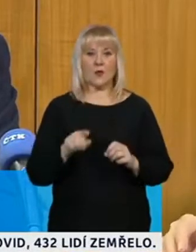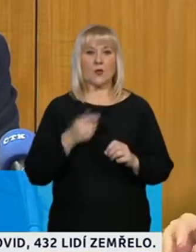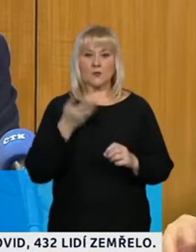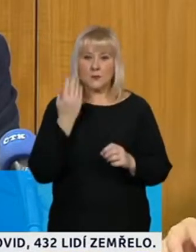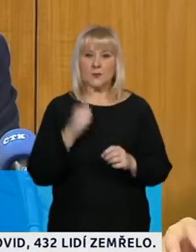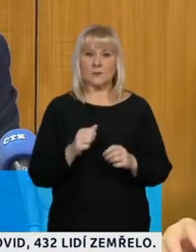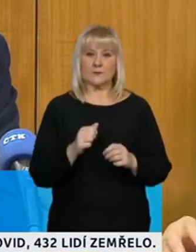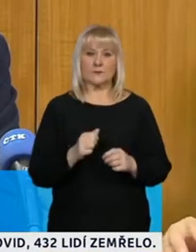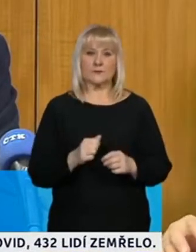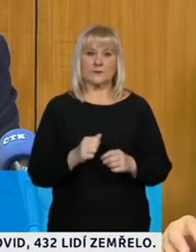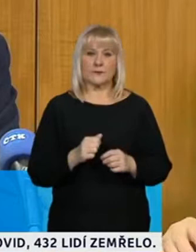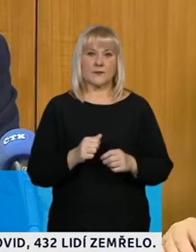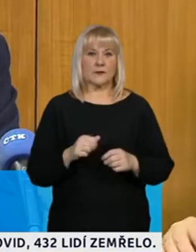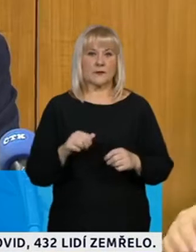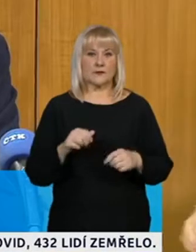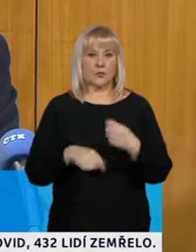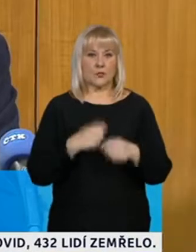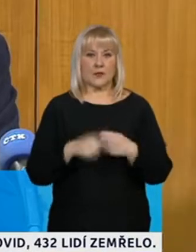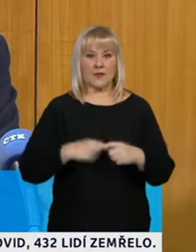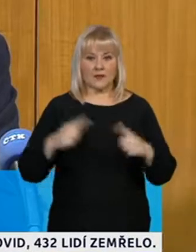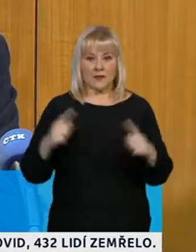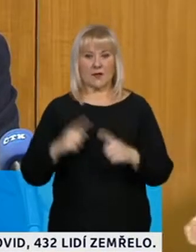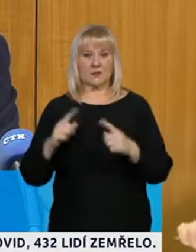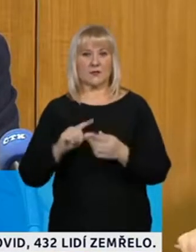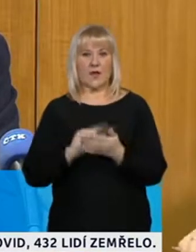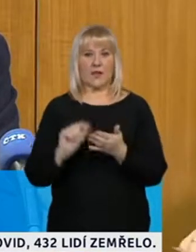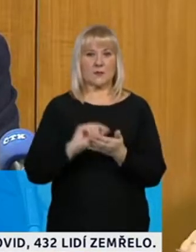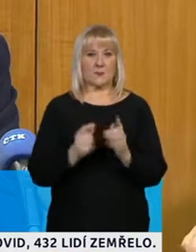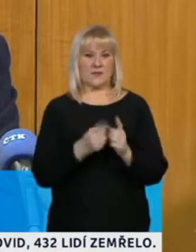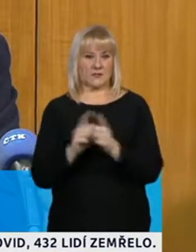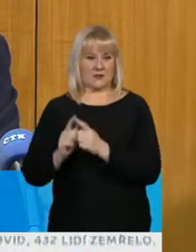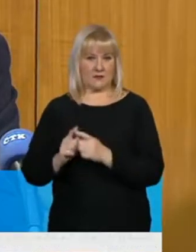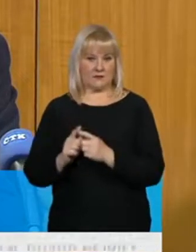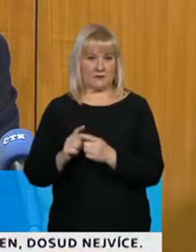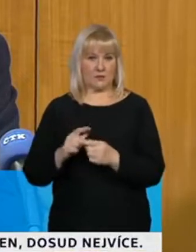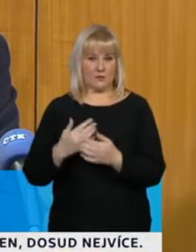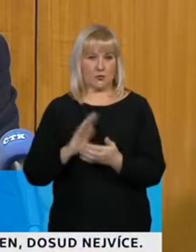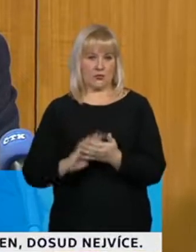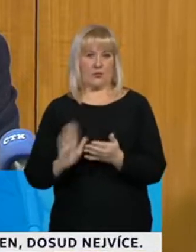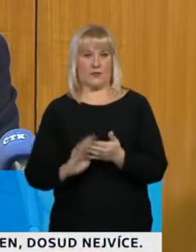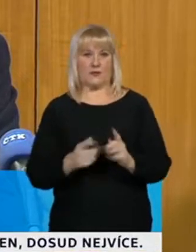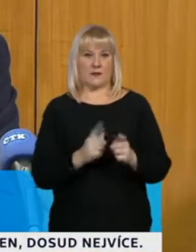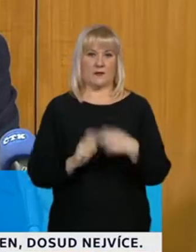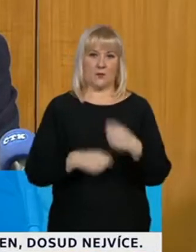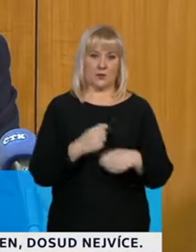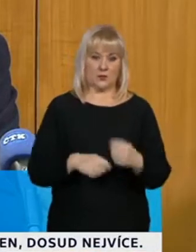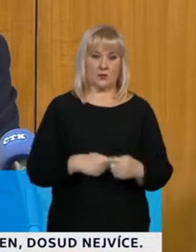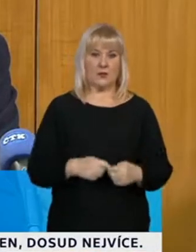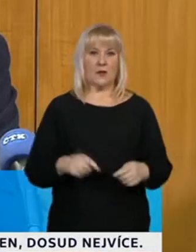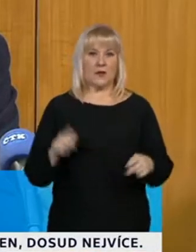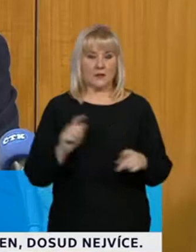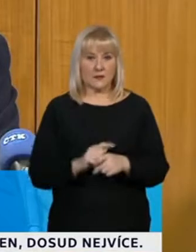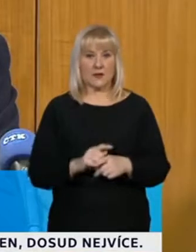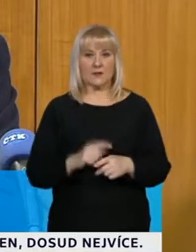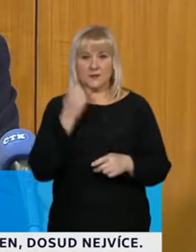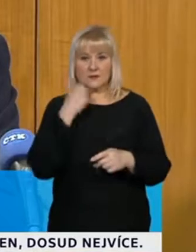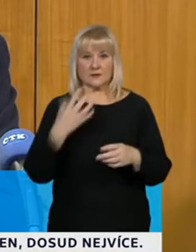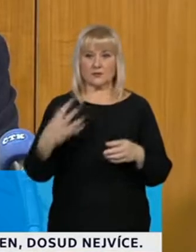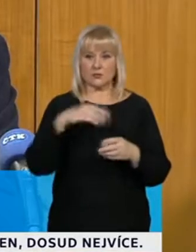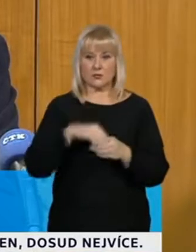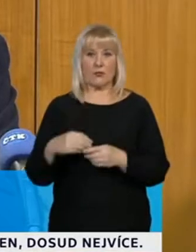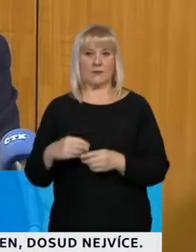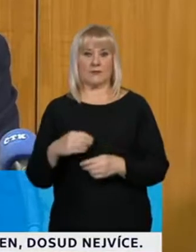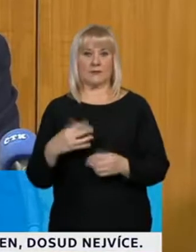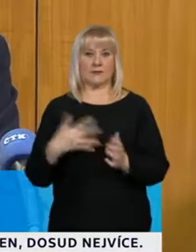zkráceny administrativní kroky. Náběr jednotlivých subjektů do klinických studií,